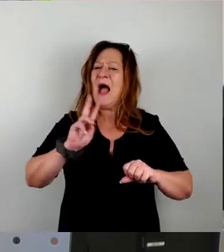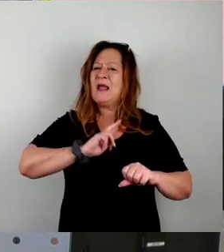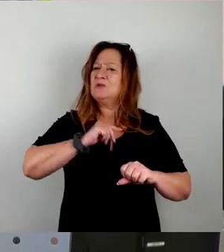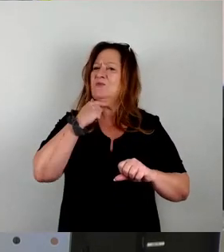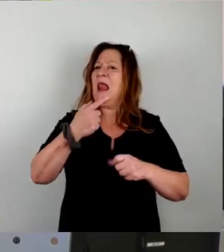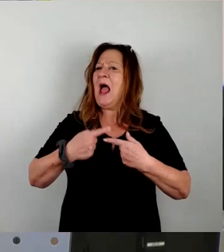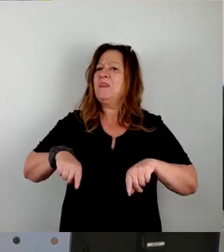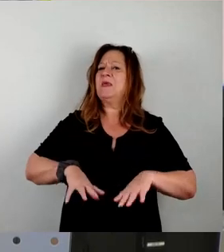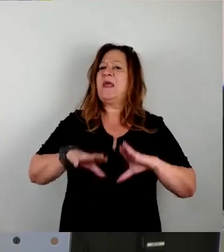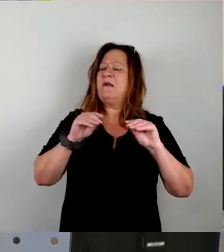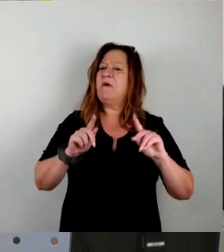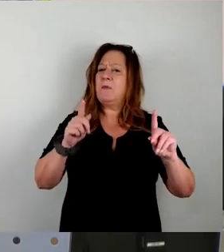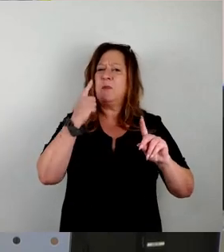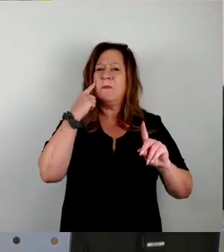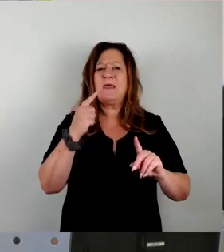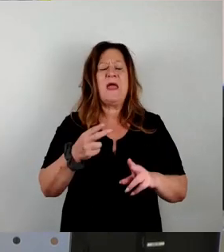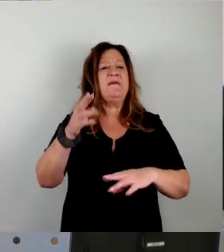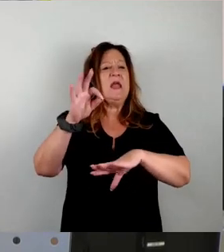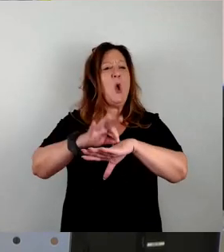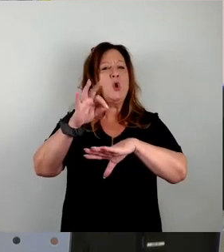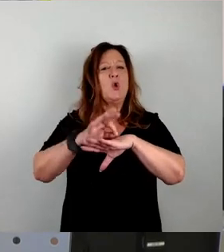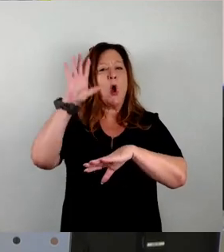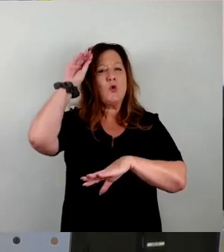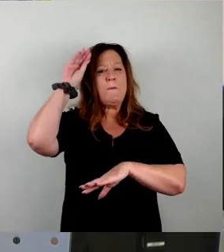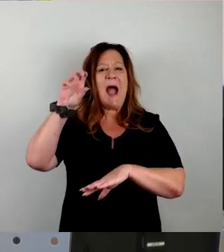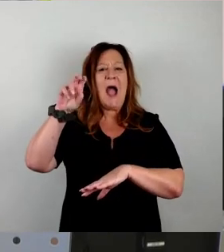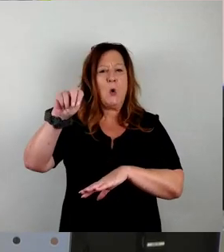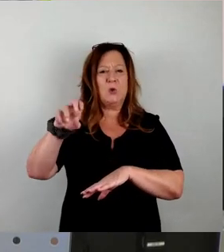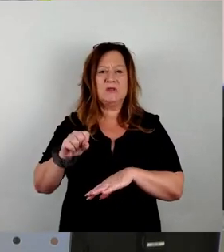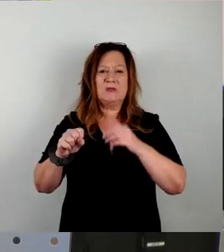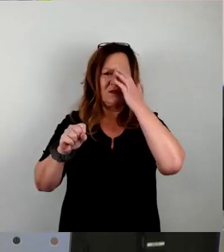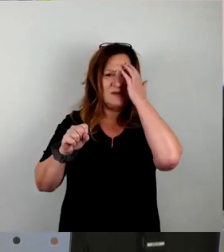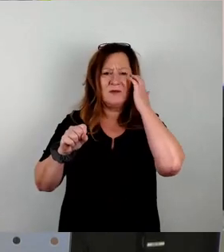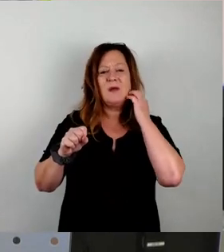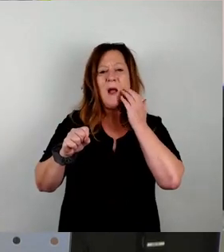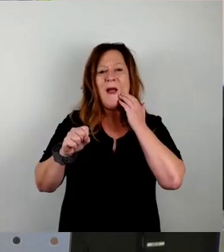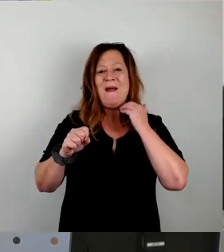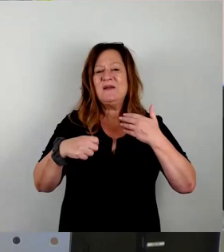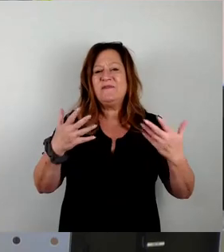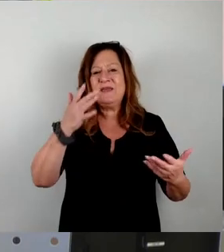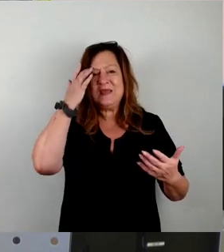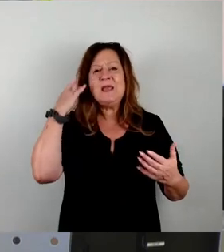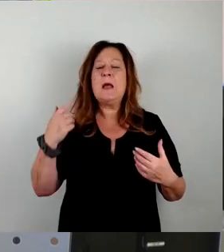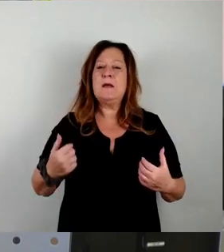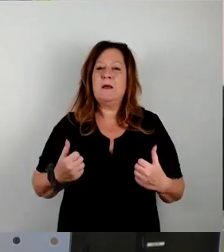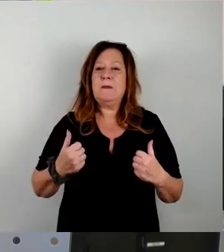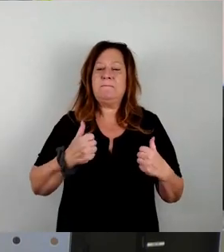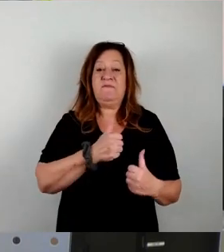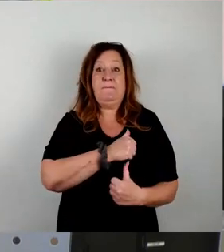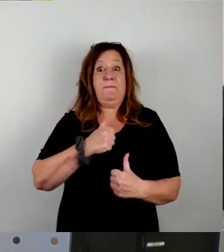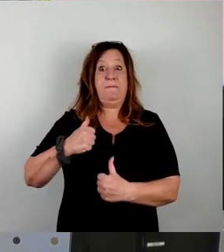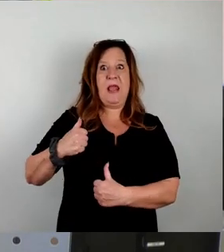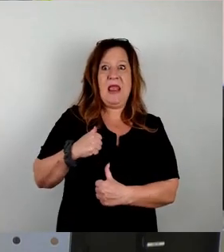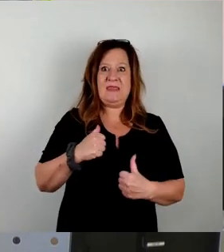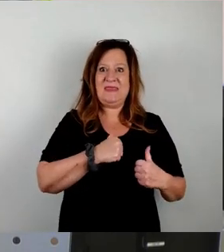beim Herrn Dr. Brauns, ja im Prinzip, ja, dieser AV, dieser gleich wieder militärisch-generalstabsmäßige